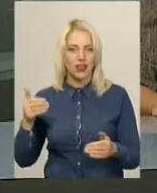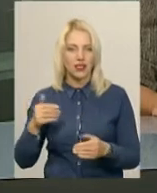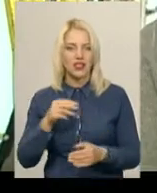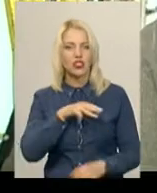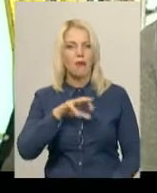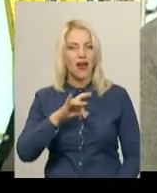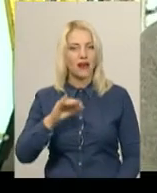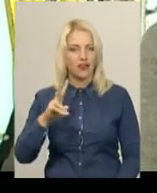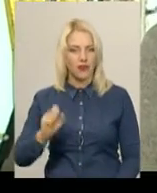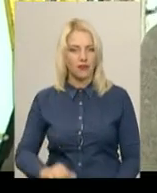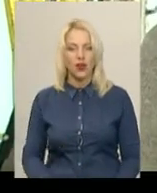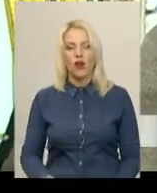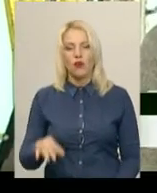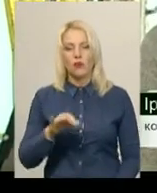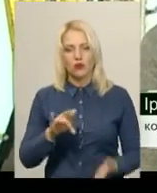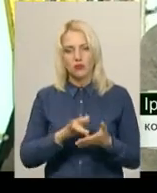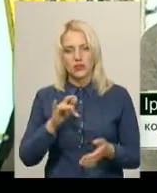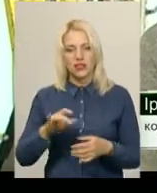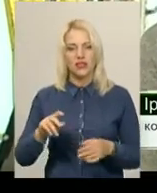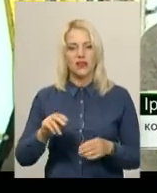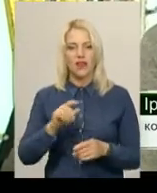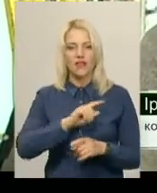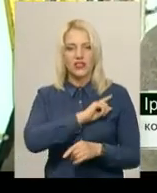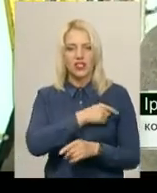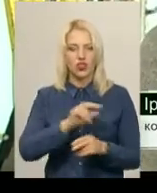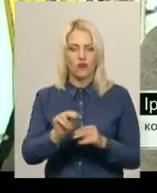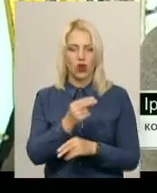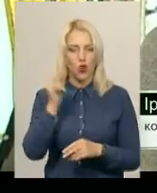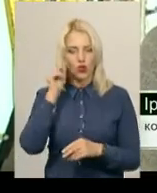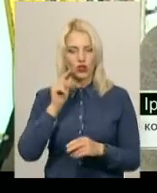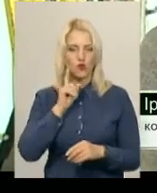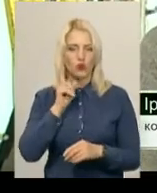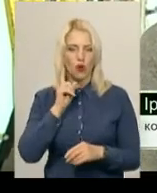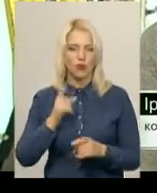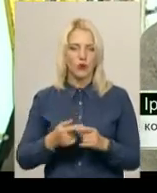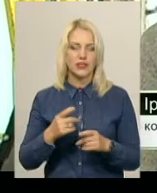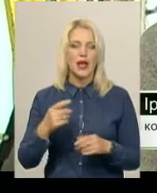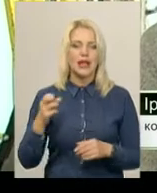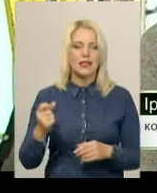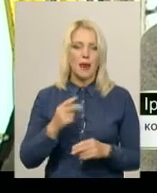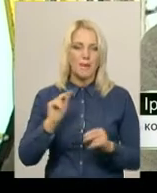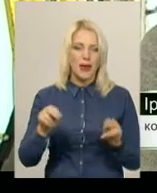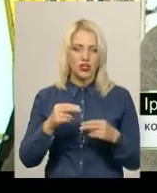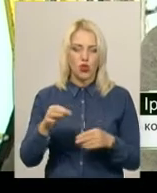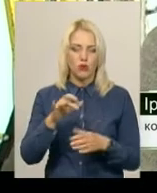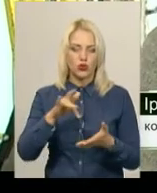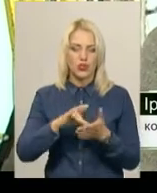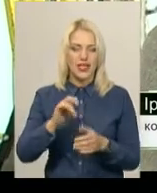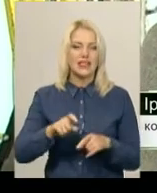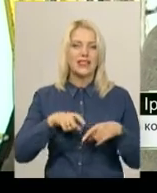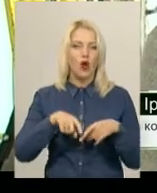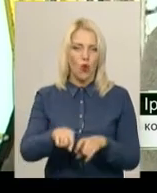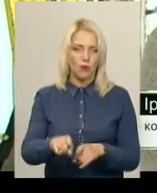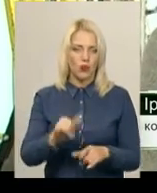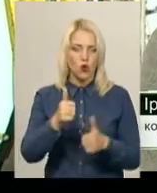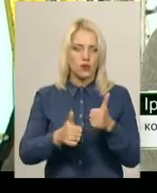В обласному центрі фізичного виховання Чнівської молоді проходить відкрита першість обласного центру з легкої атлетики.